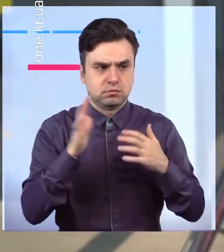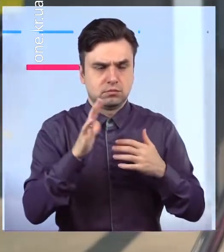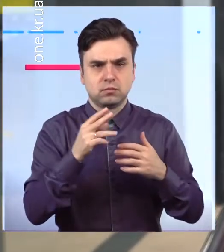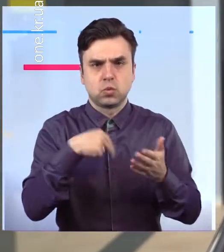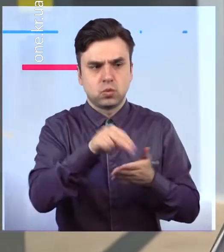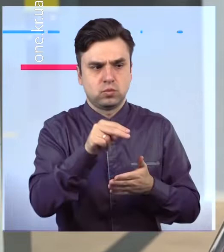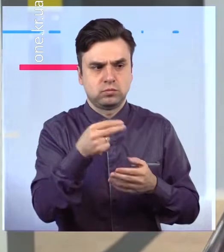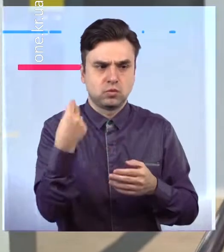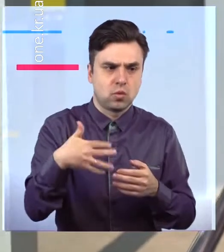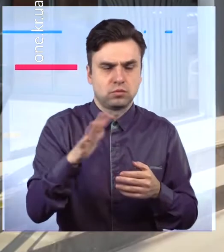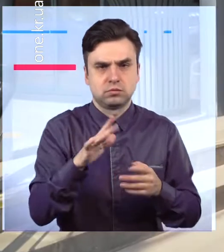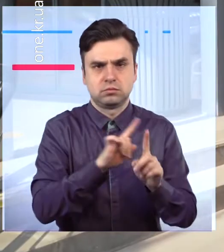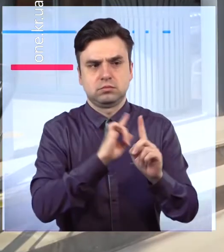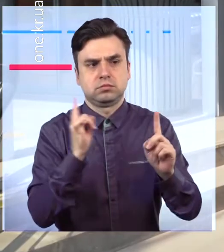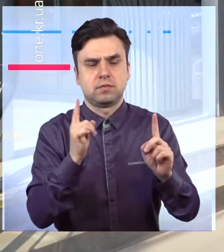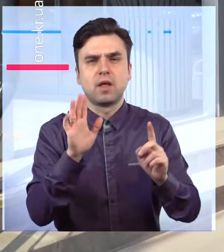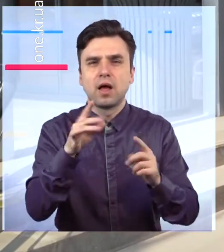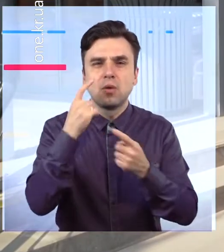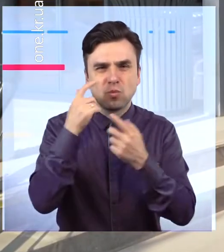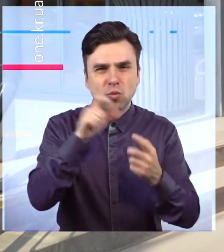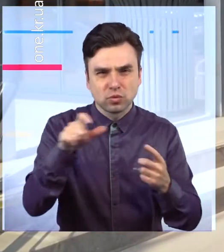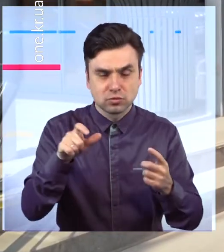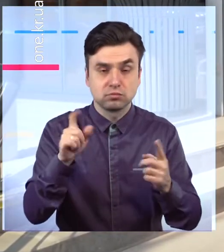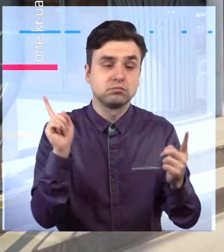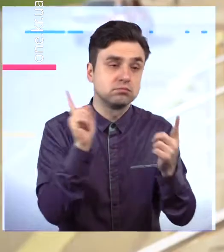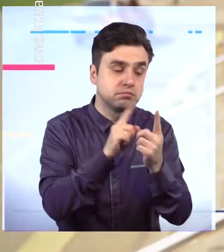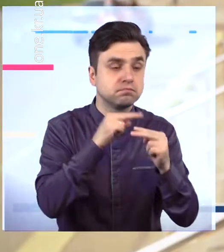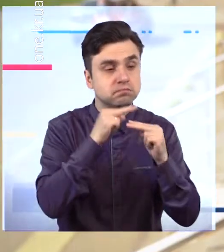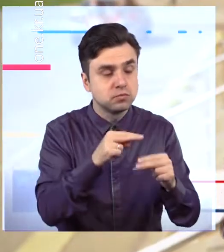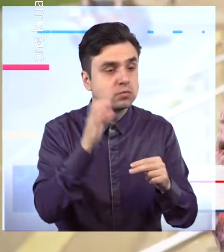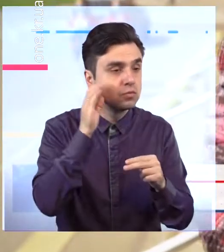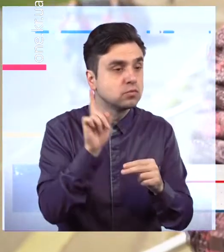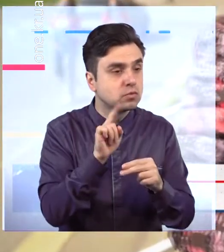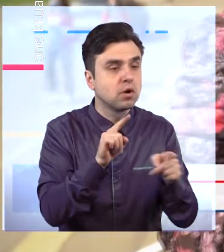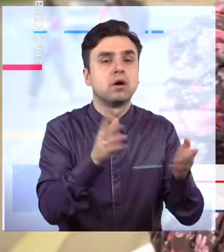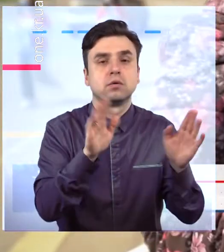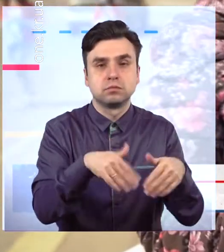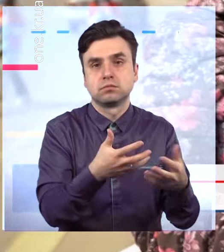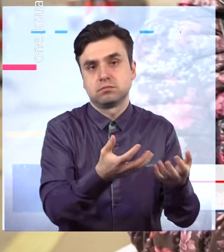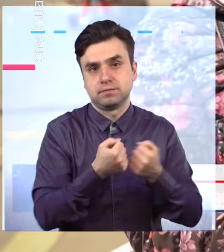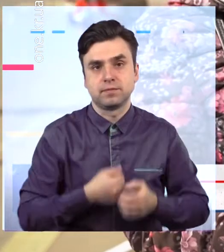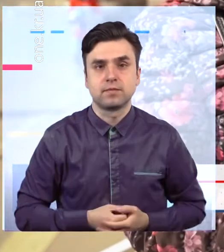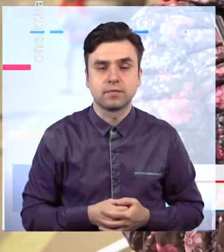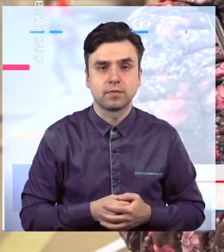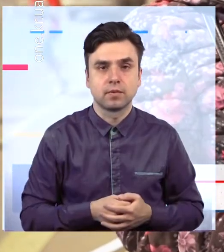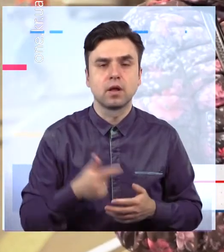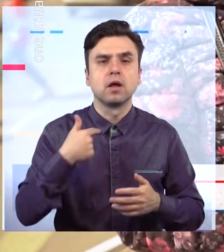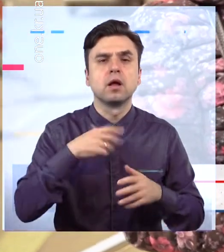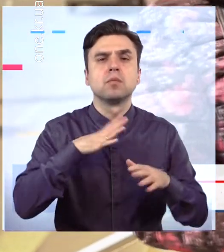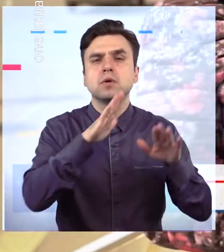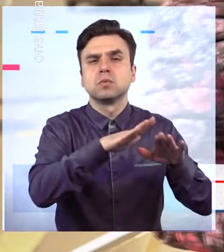криворіжців приділили школярам увагу та й з задоволенням прийняли екоподарунки. Я прожила довго за границей,